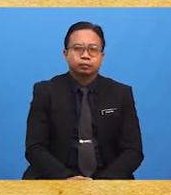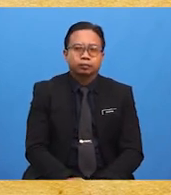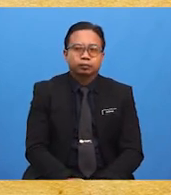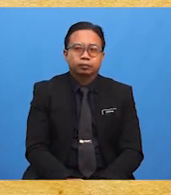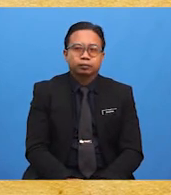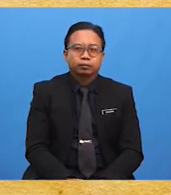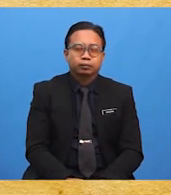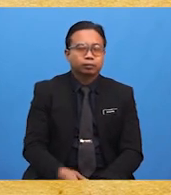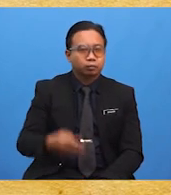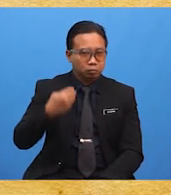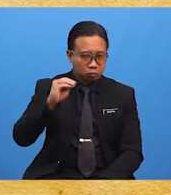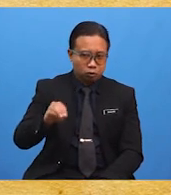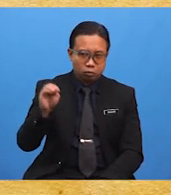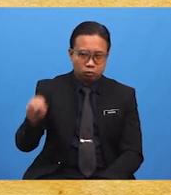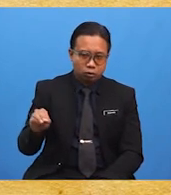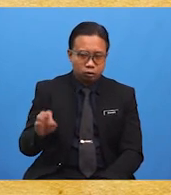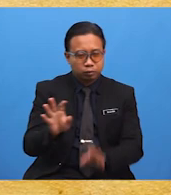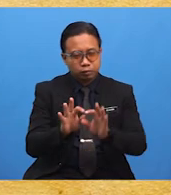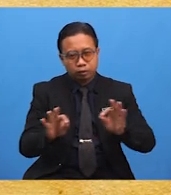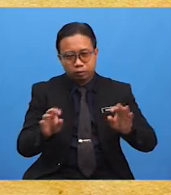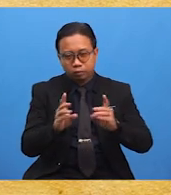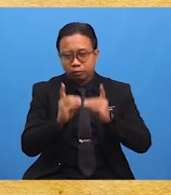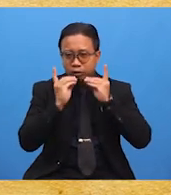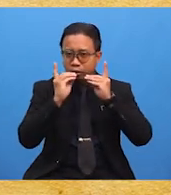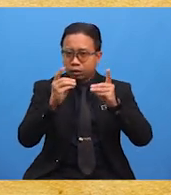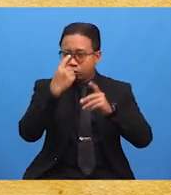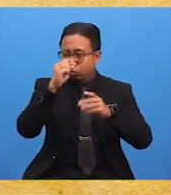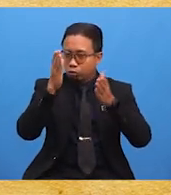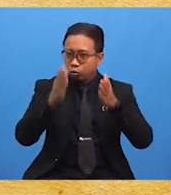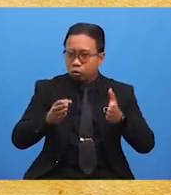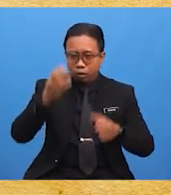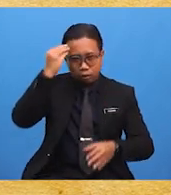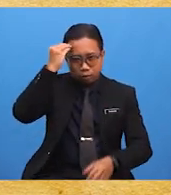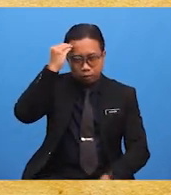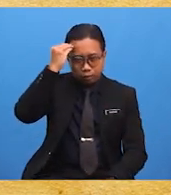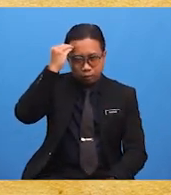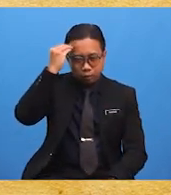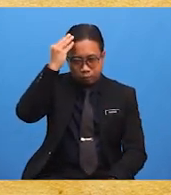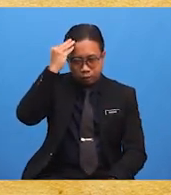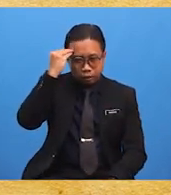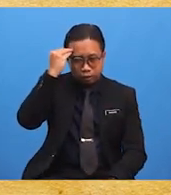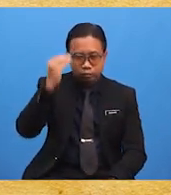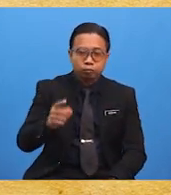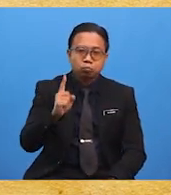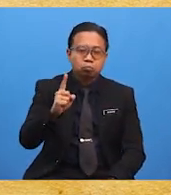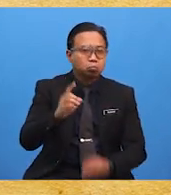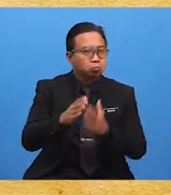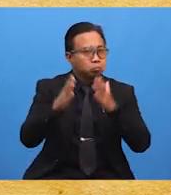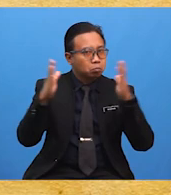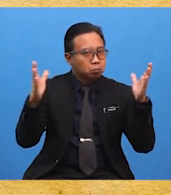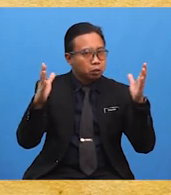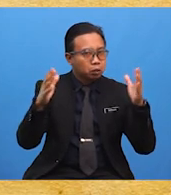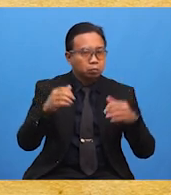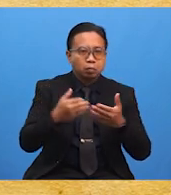murid-murid, pendidikan untuk orang Melayu melihat satu perkembangan baharu